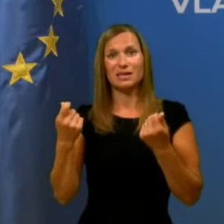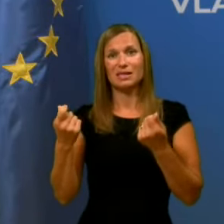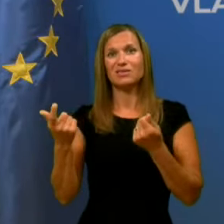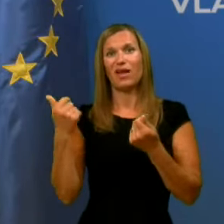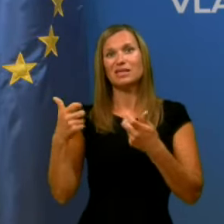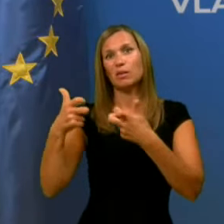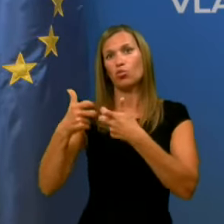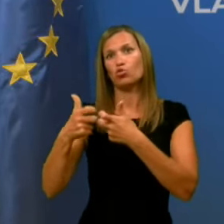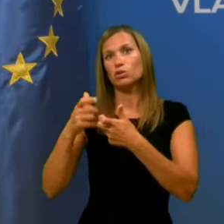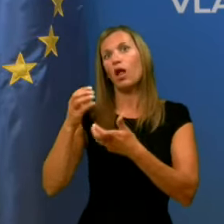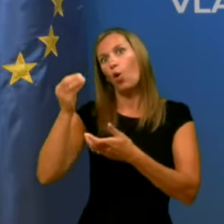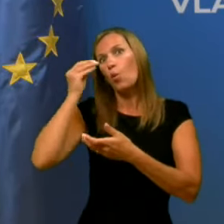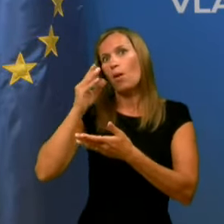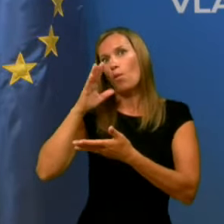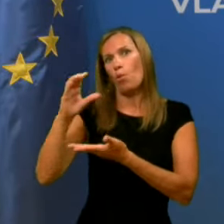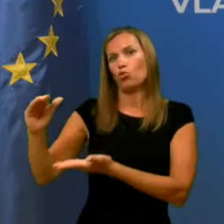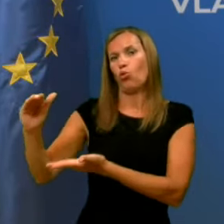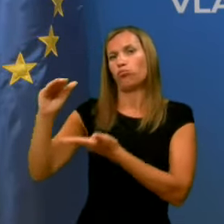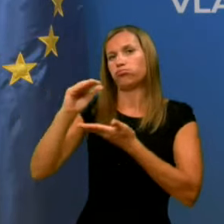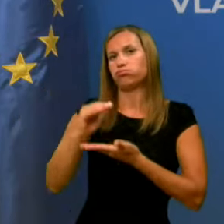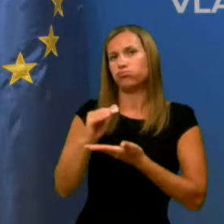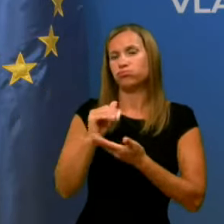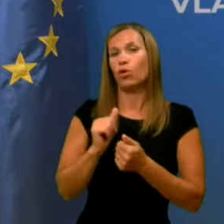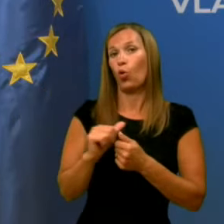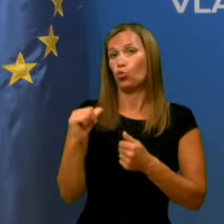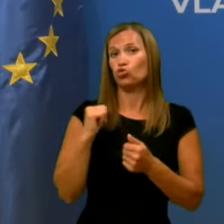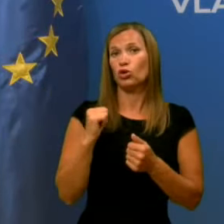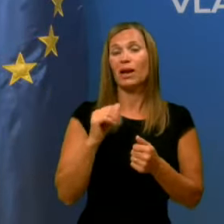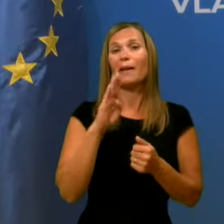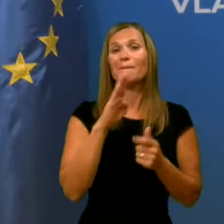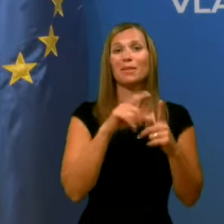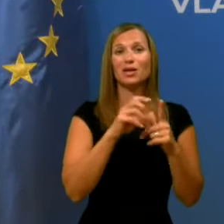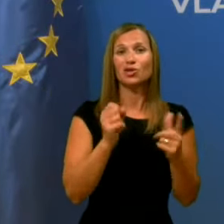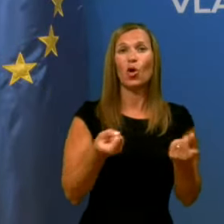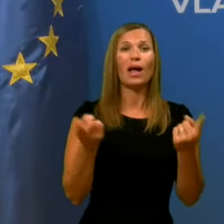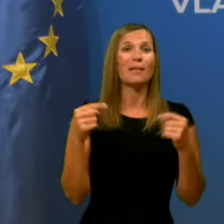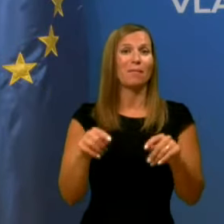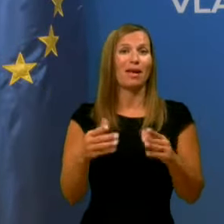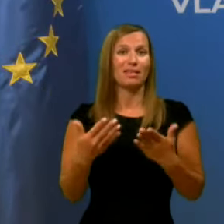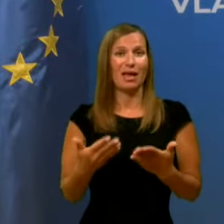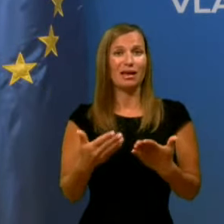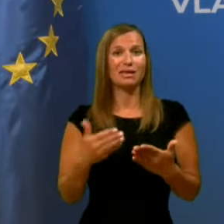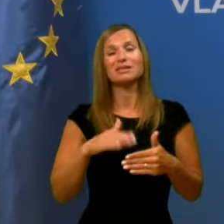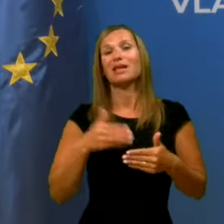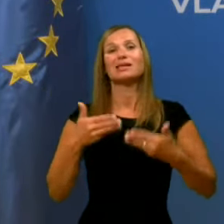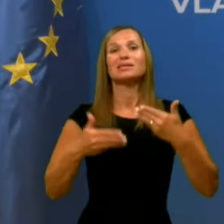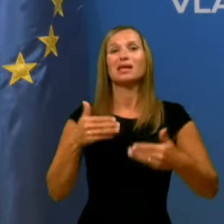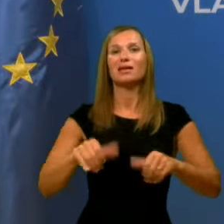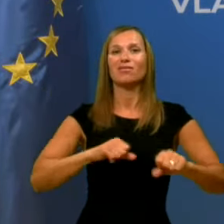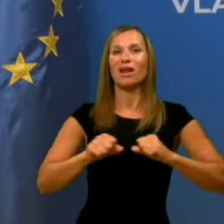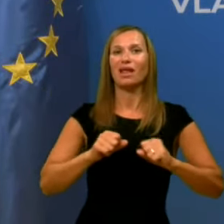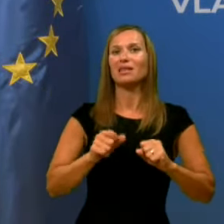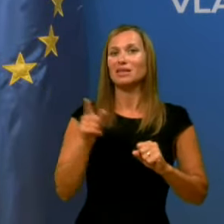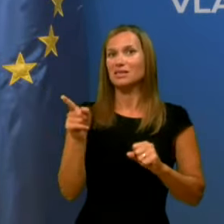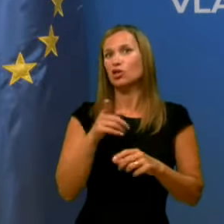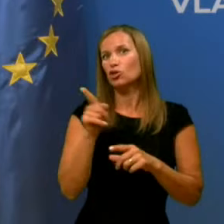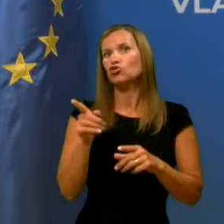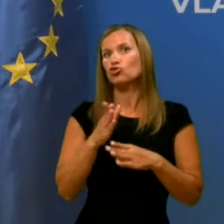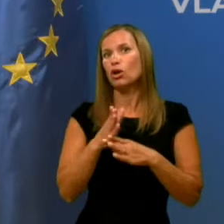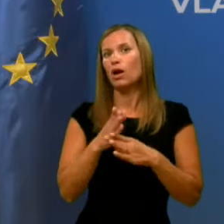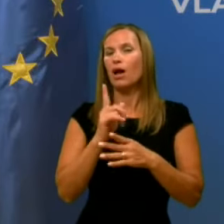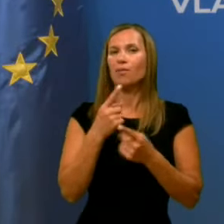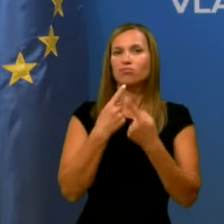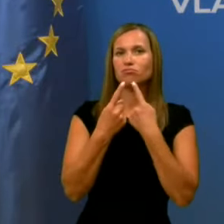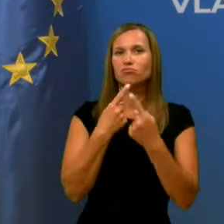upamo, da bojo. Ste včeraj na Brdu ali danes na seji vlade že mogoče tudi kaj govorili opred o